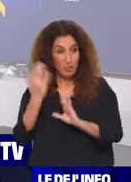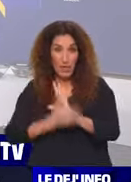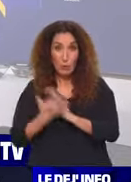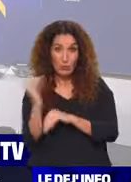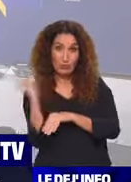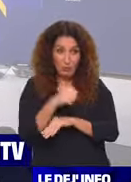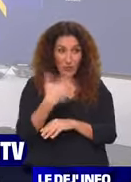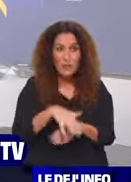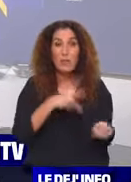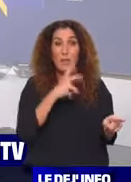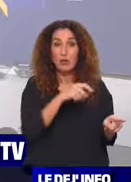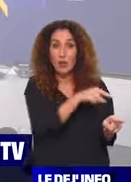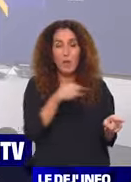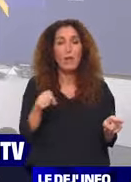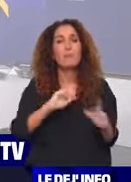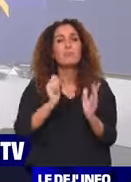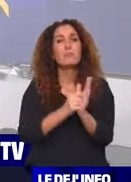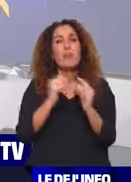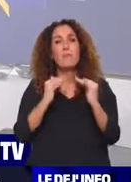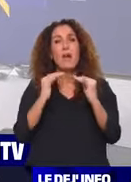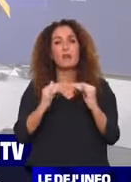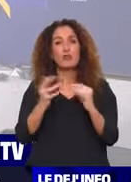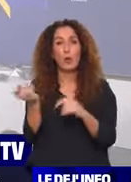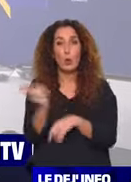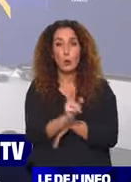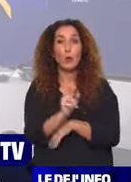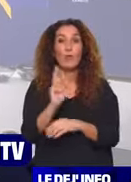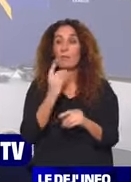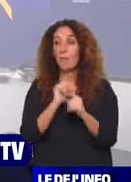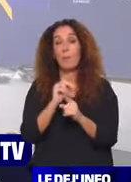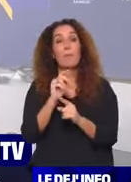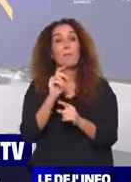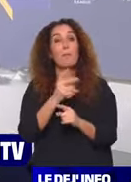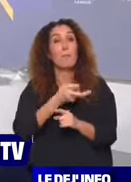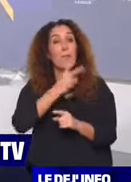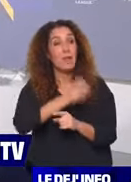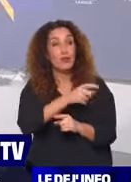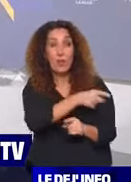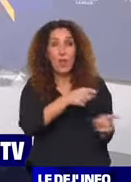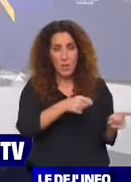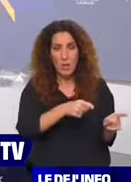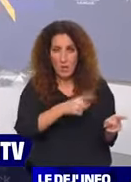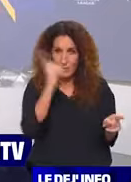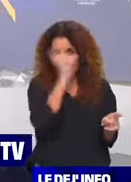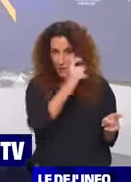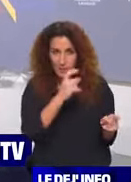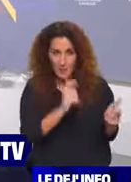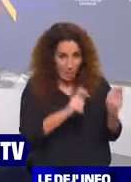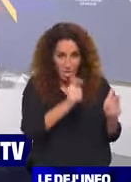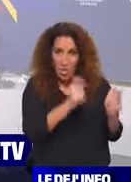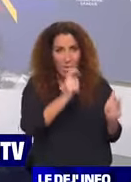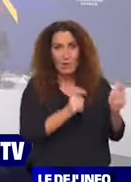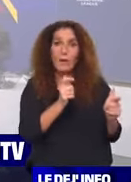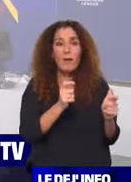-Germain, notamment lors du match retour. Un PSG qui a quand même été en difficulté dans son groupe avec un nul à Bruges, un nul à Leipzig,